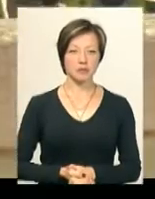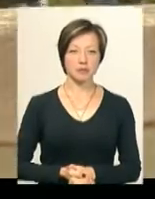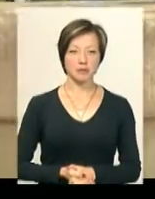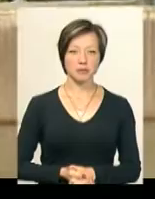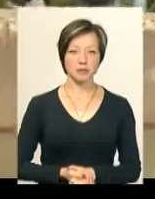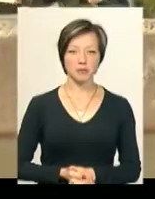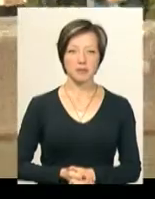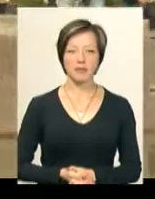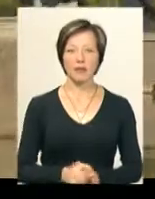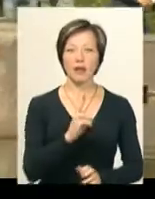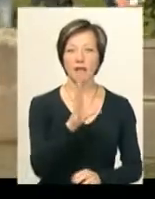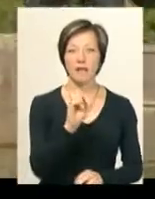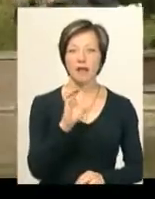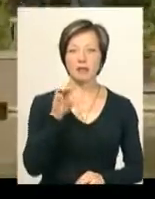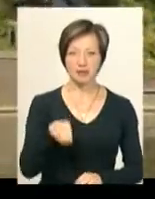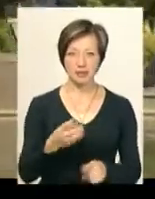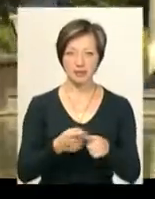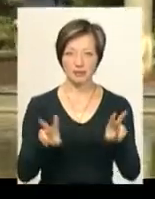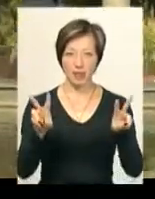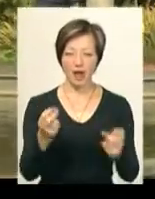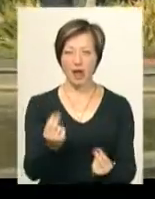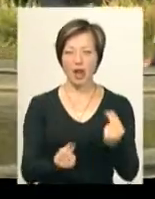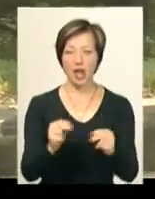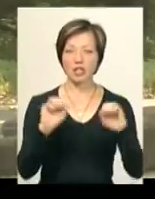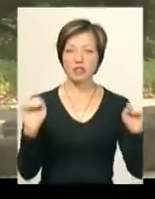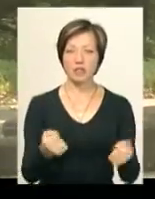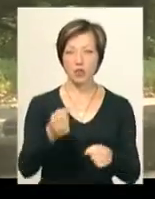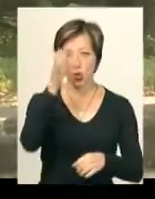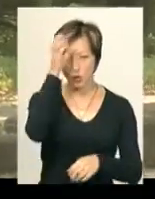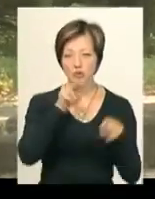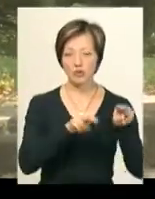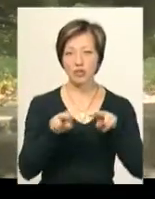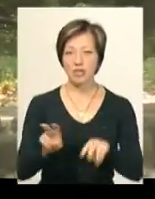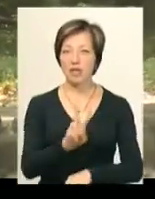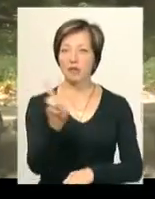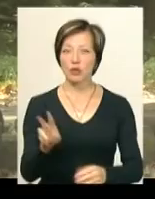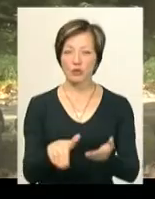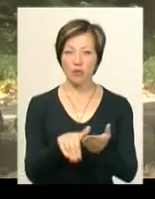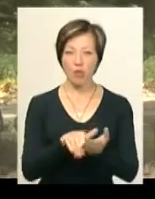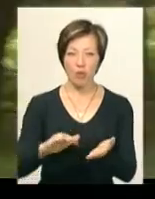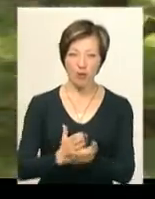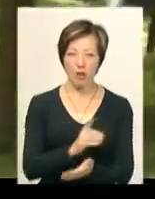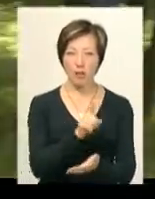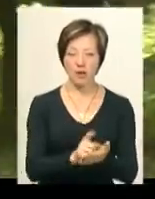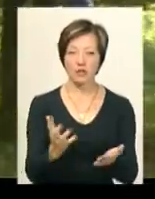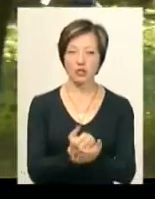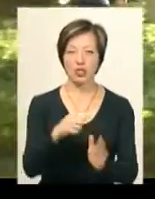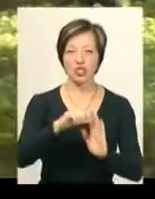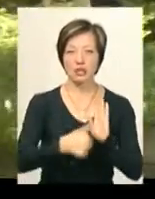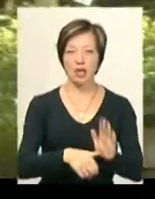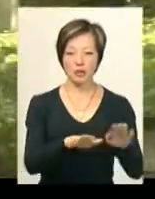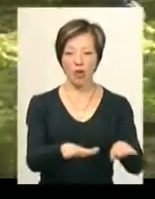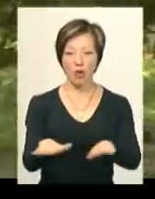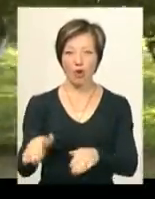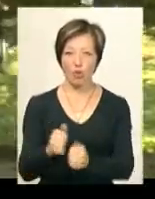Квест «Гра на швидкість, на розум, на спостережливість». За відведені дві години учасники за допомогою мапи мають знайти 16 локацій.